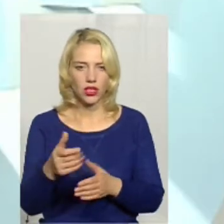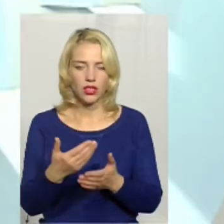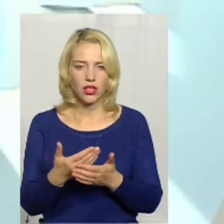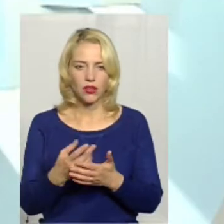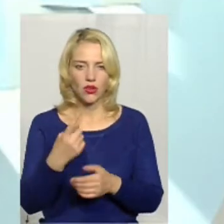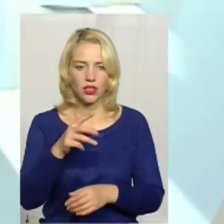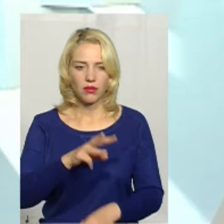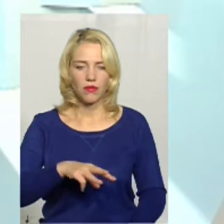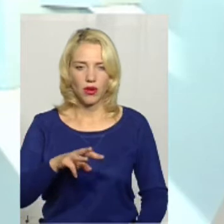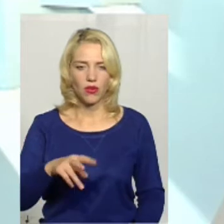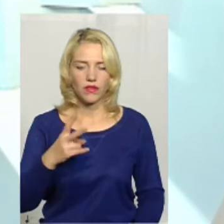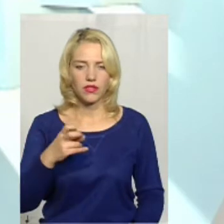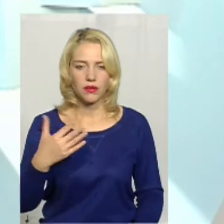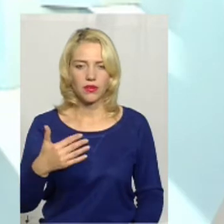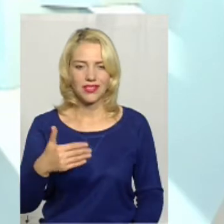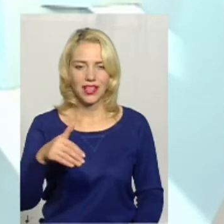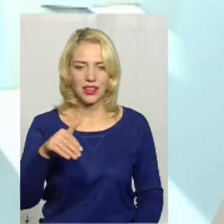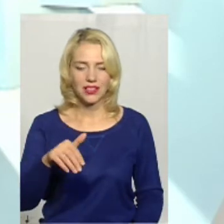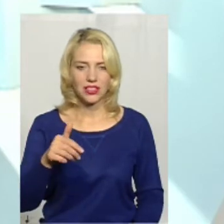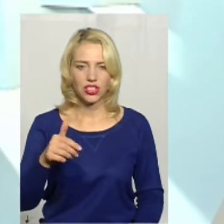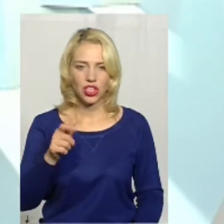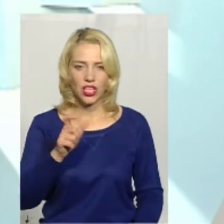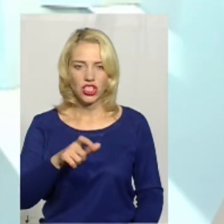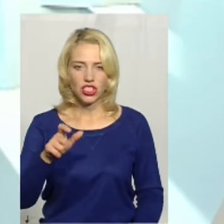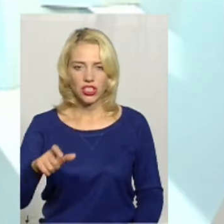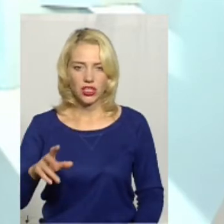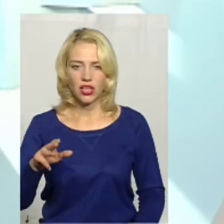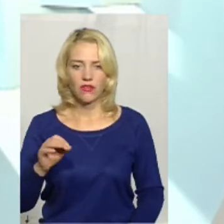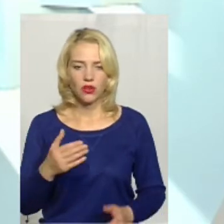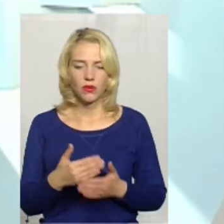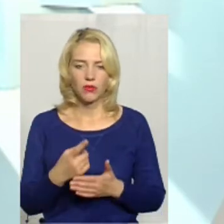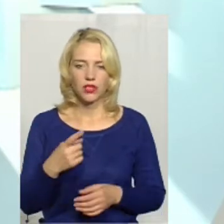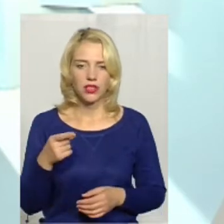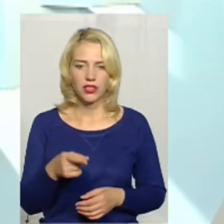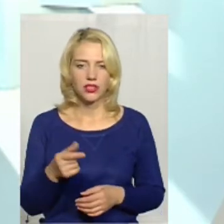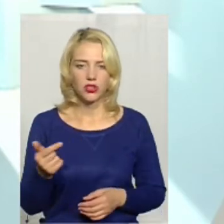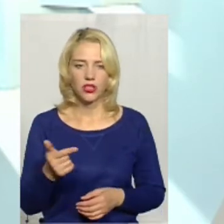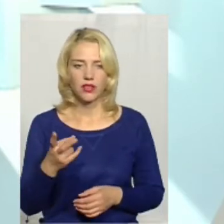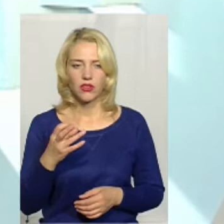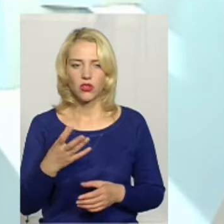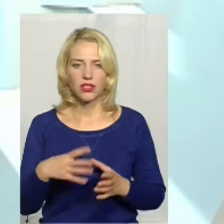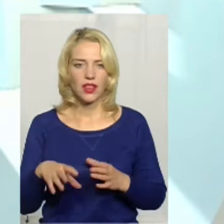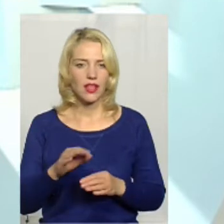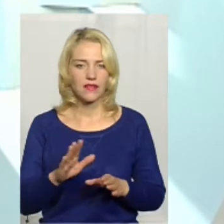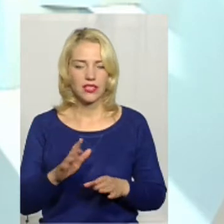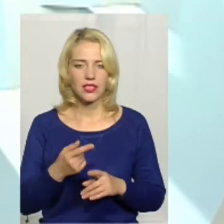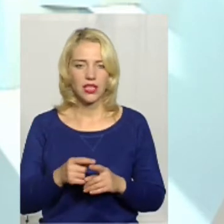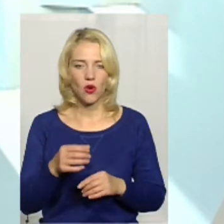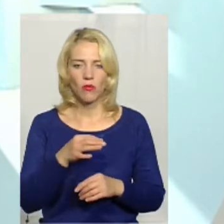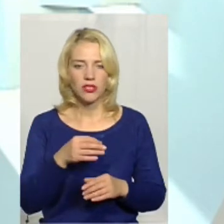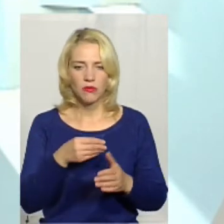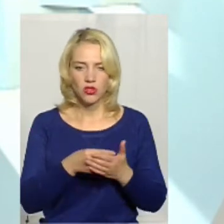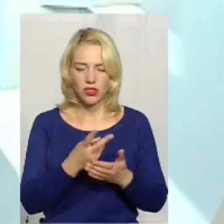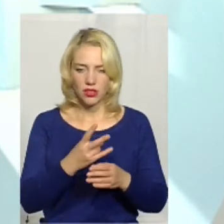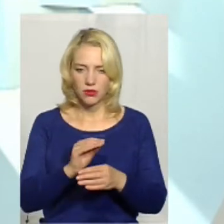1 млн 250 жителів, то приблизно біля тисячі гривень. Але це не все. Це ще йдуть обласний бюджет